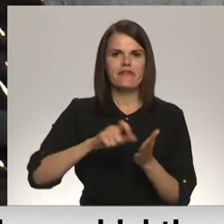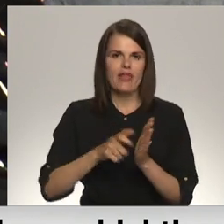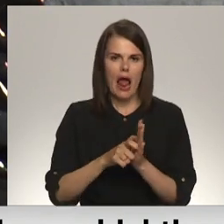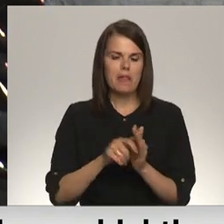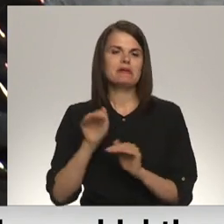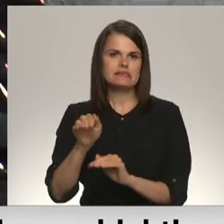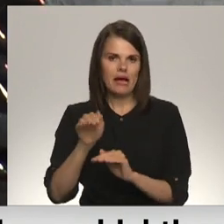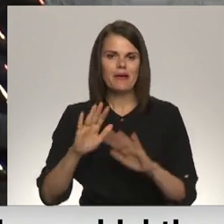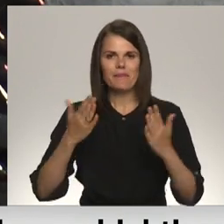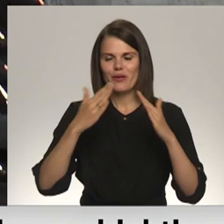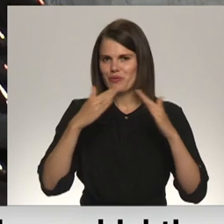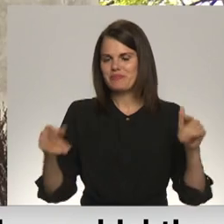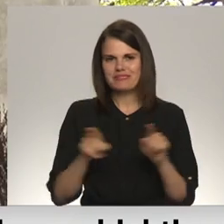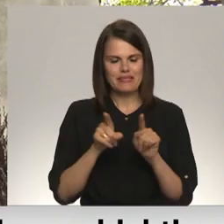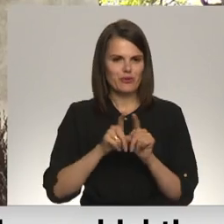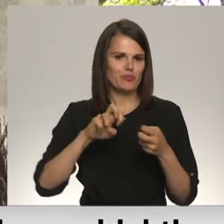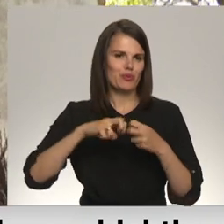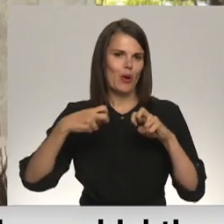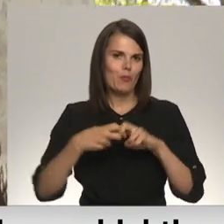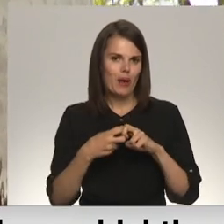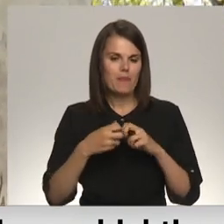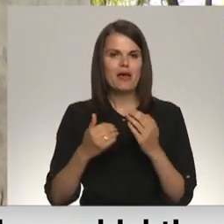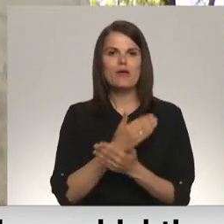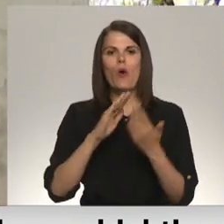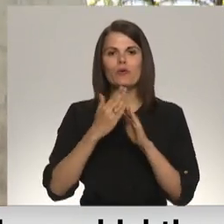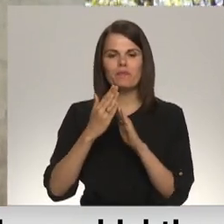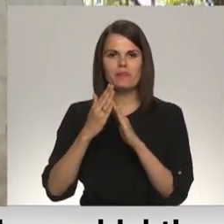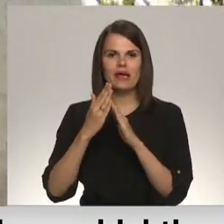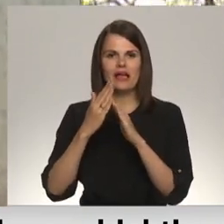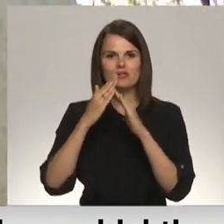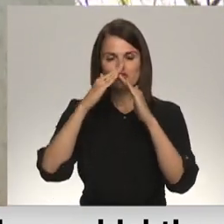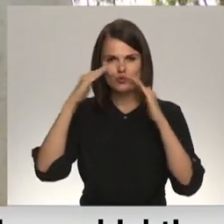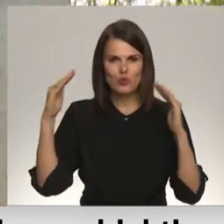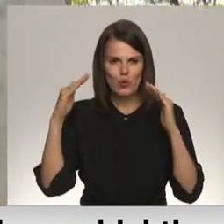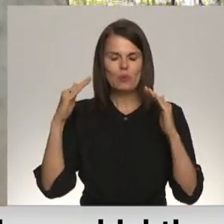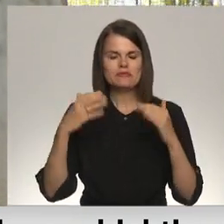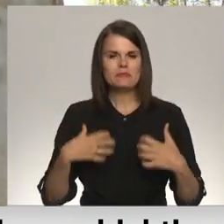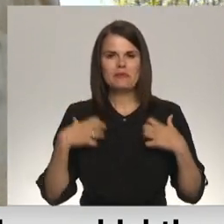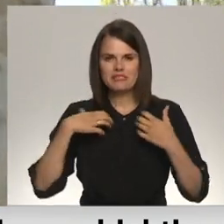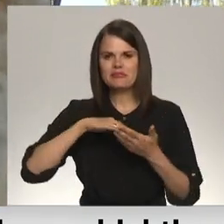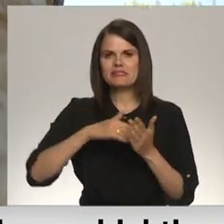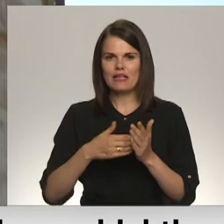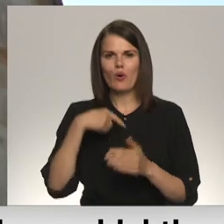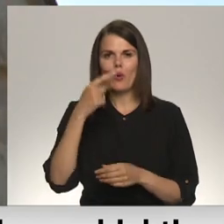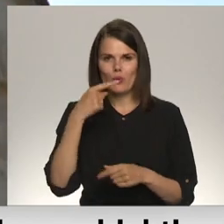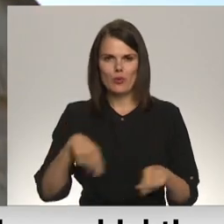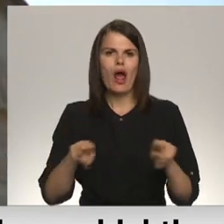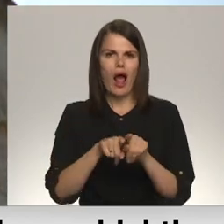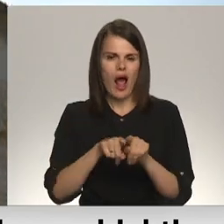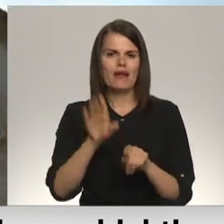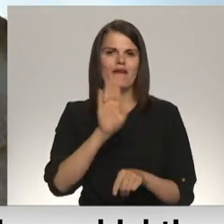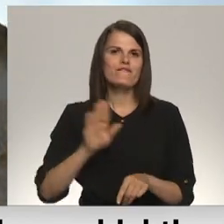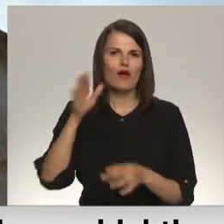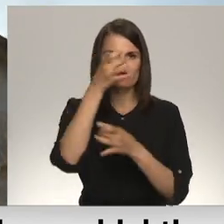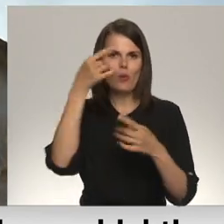jumtam par labu nenāk. To, ka jaunpils spils jumts ir diezgan katastrofālā stāvoklī, atzīst arī Nacionālās kultūras